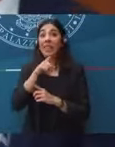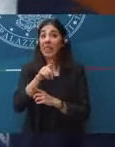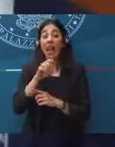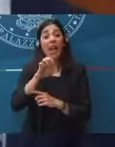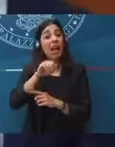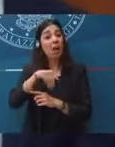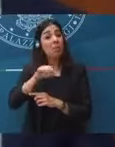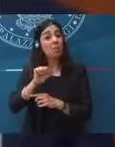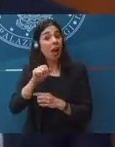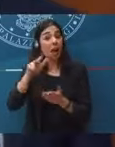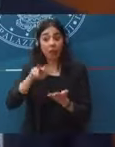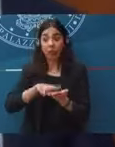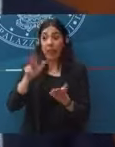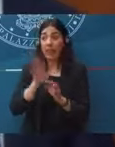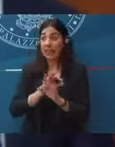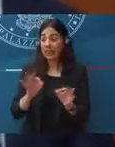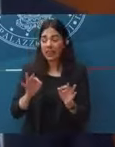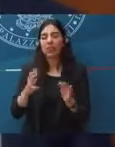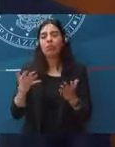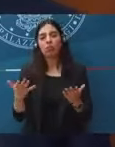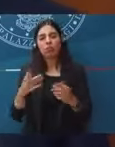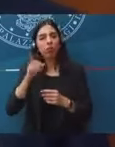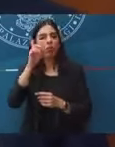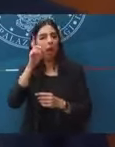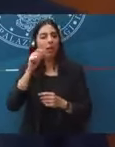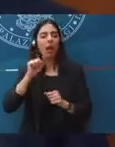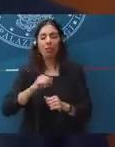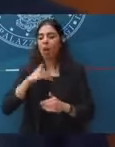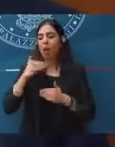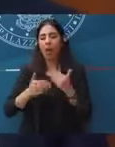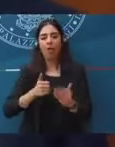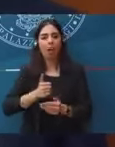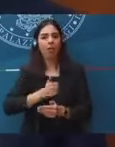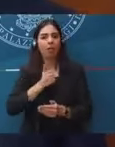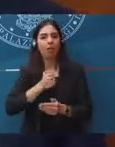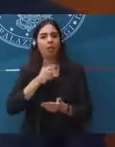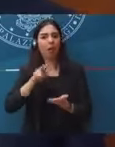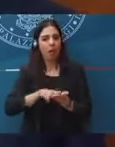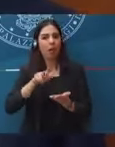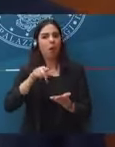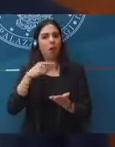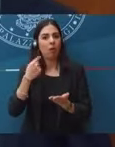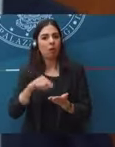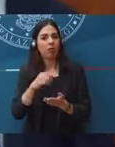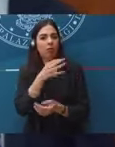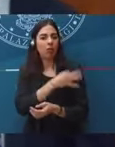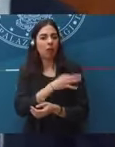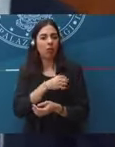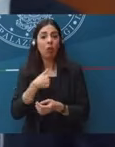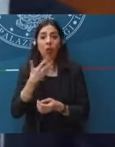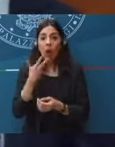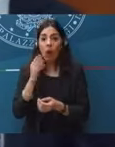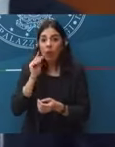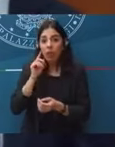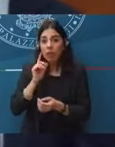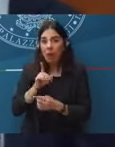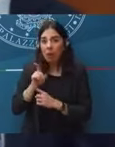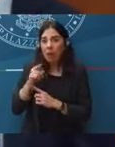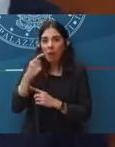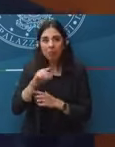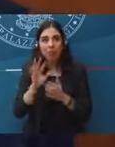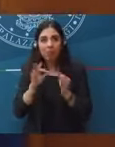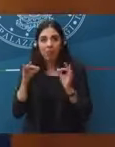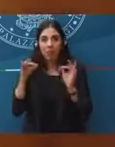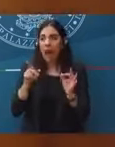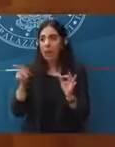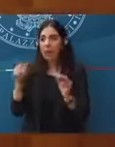autonoma di approvazione di questo vaccino. Volevo sapere come rispondeva a questa dichiarazione.